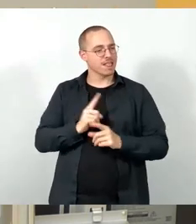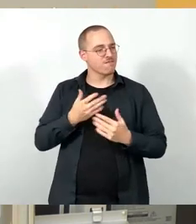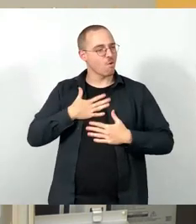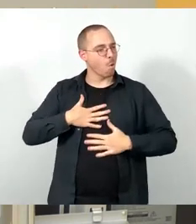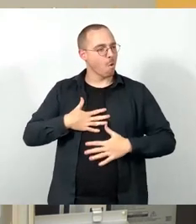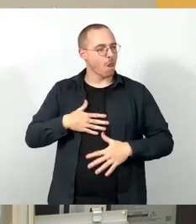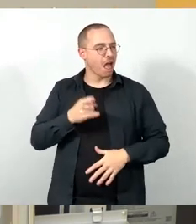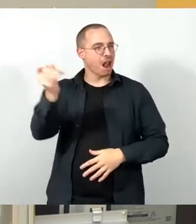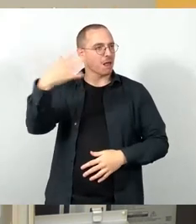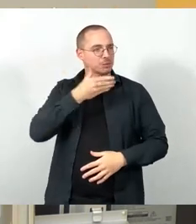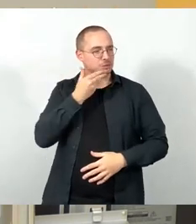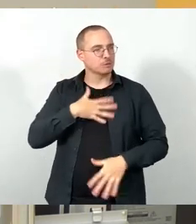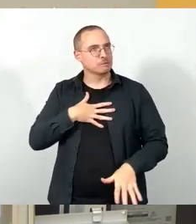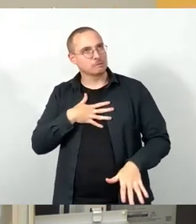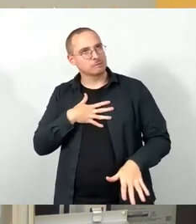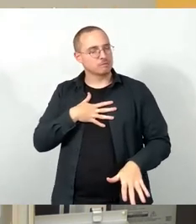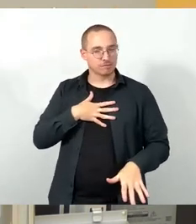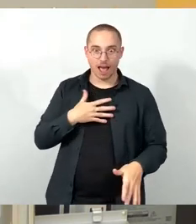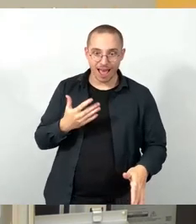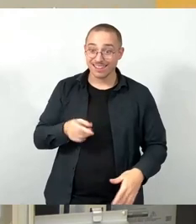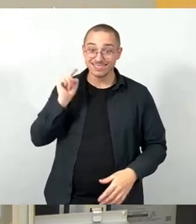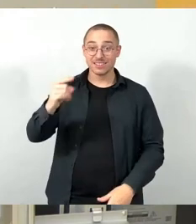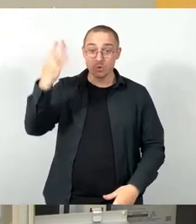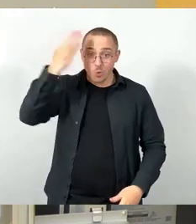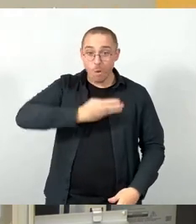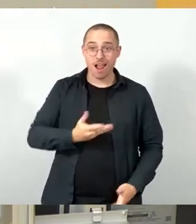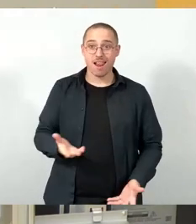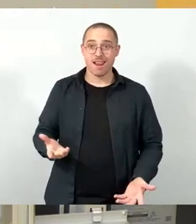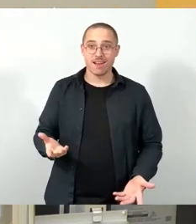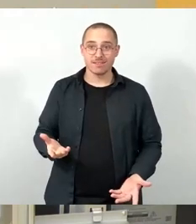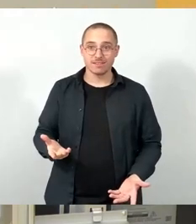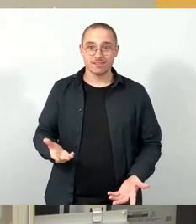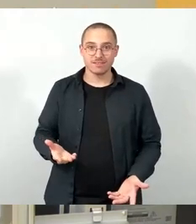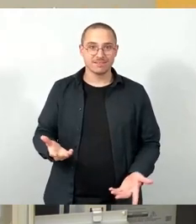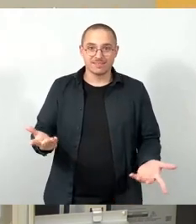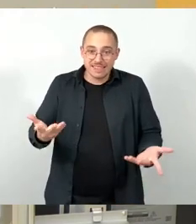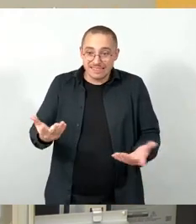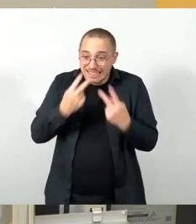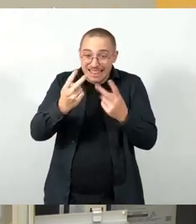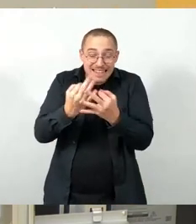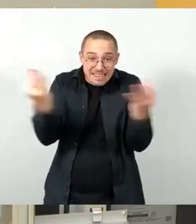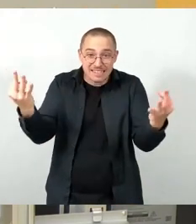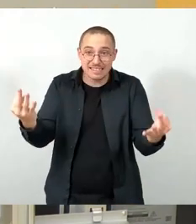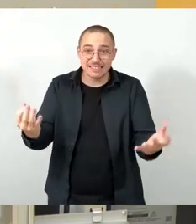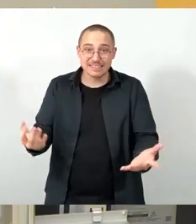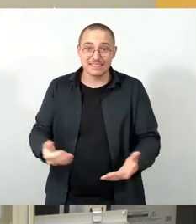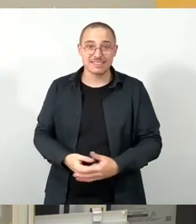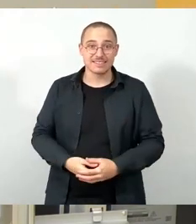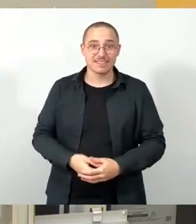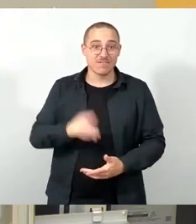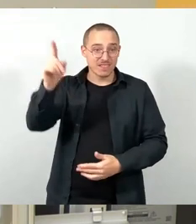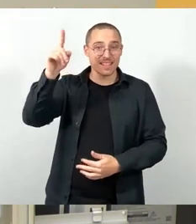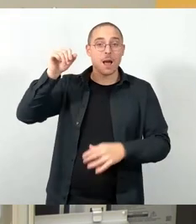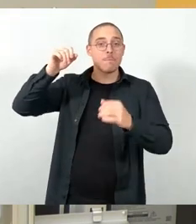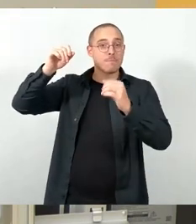geht darum, dass es dort dunkel ist, wie in einem Loch. So, wenn nicht gerade der Mond scheint, gibt es da Stellen, man sieht